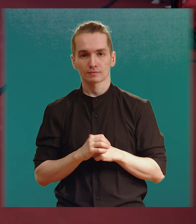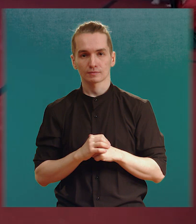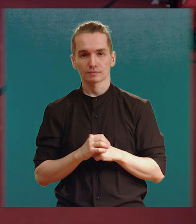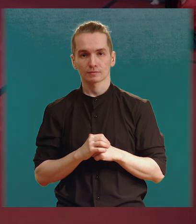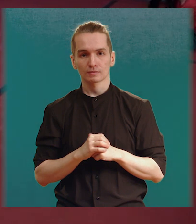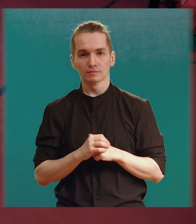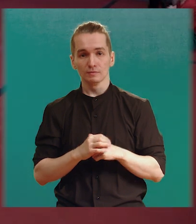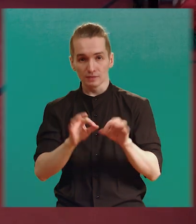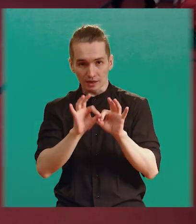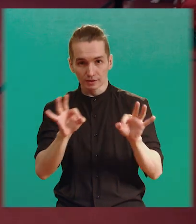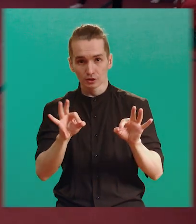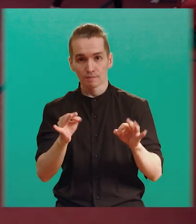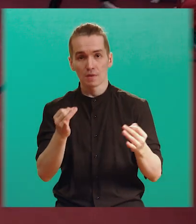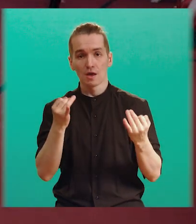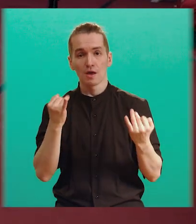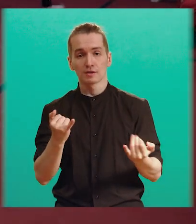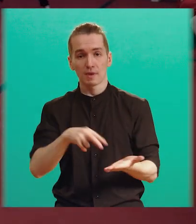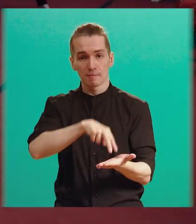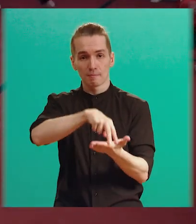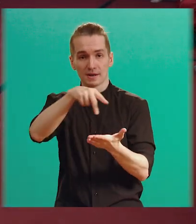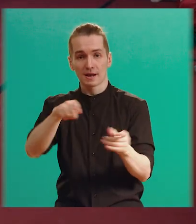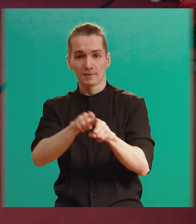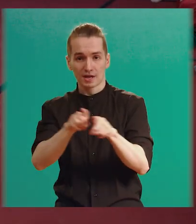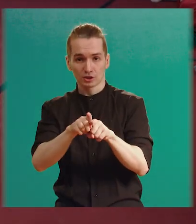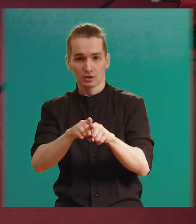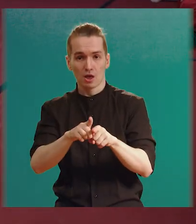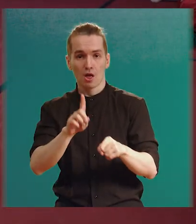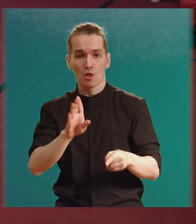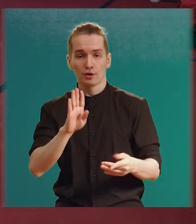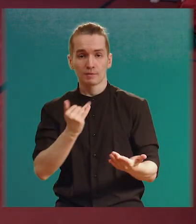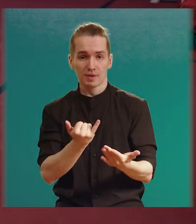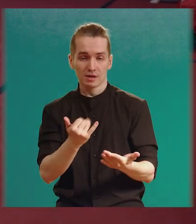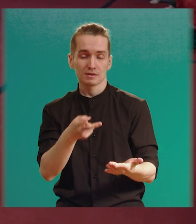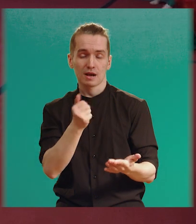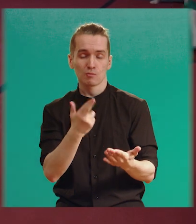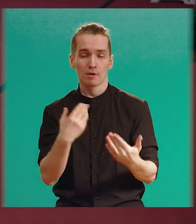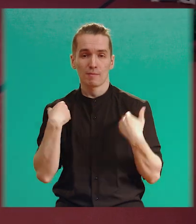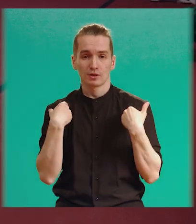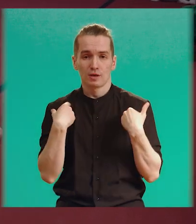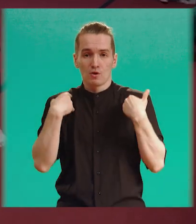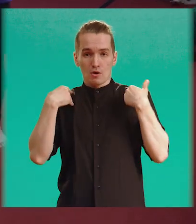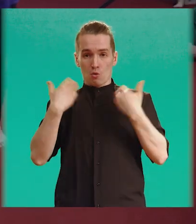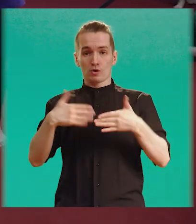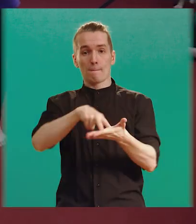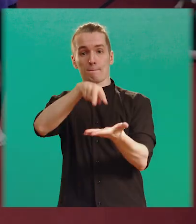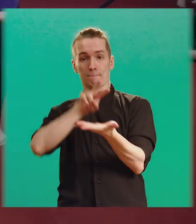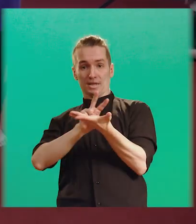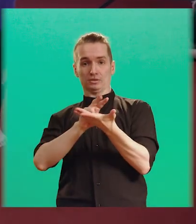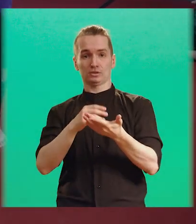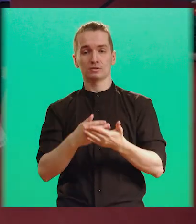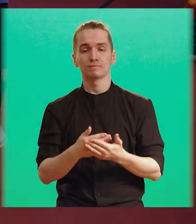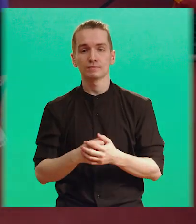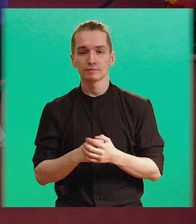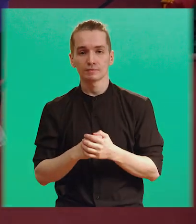Отлично. Теперь, смотри, прыгаем так же и наклоняем плечи, чтобы прям, как будто уже падаешь на спину. Я тебя за плечи поддерживаю. Давай, два, три.